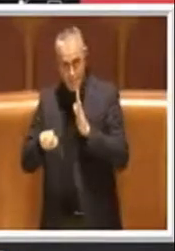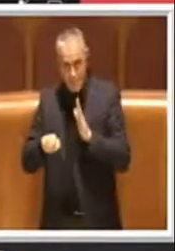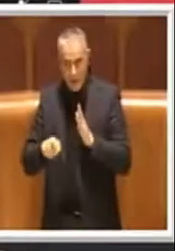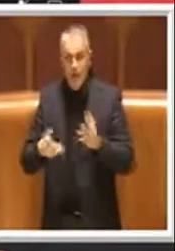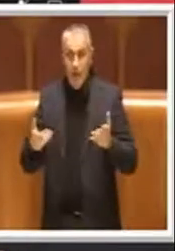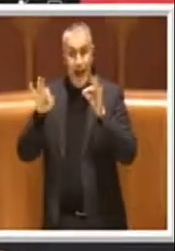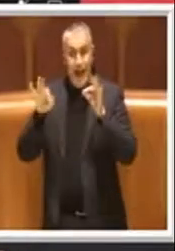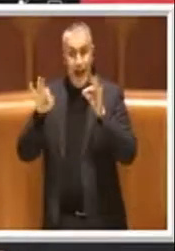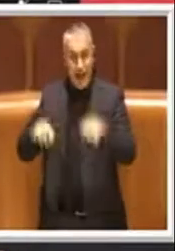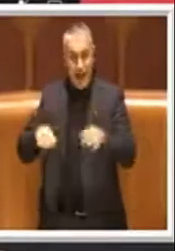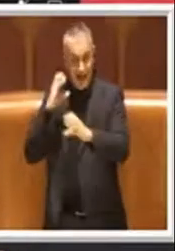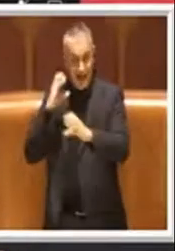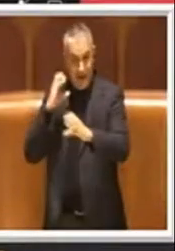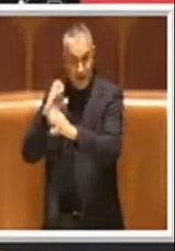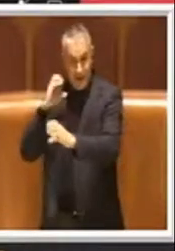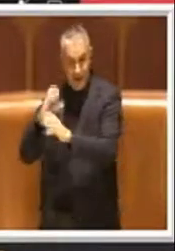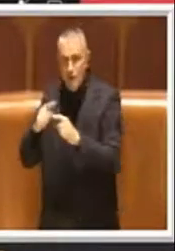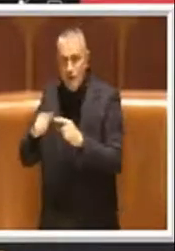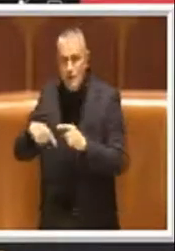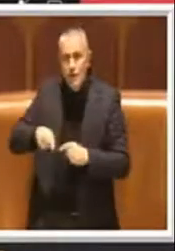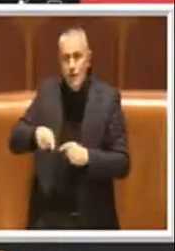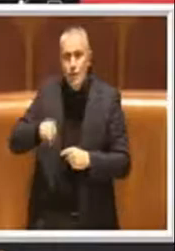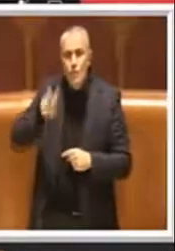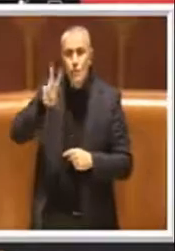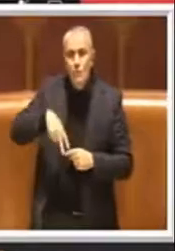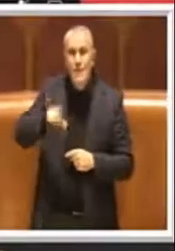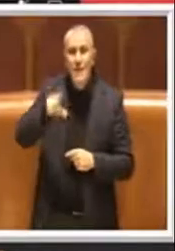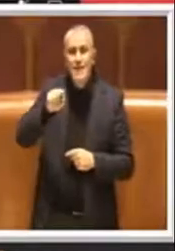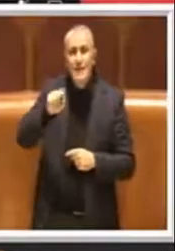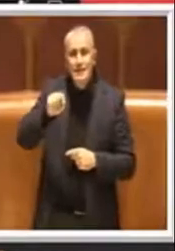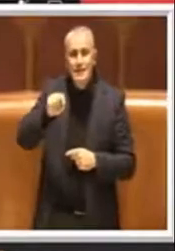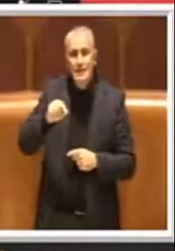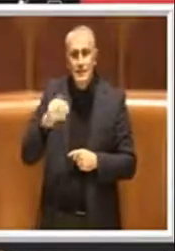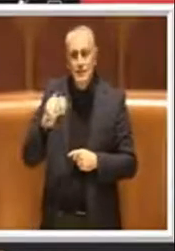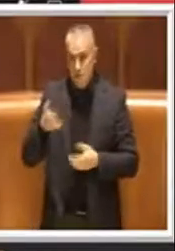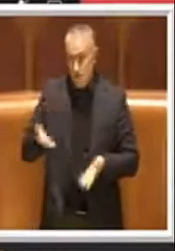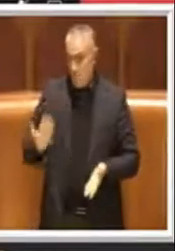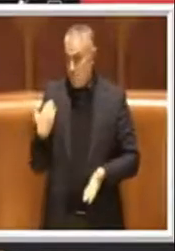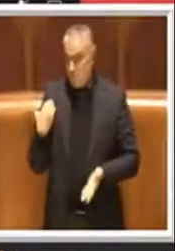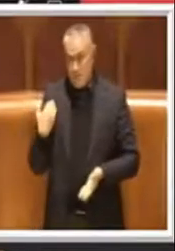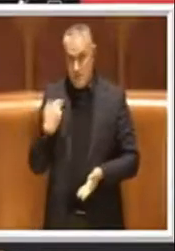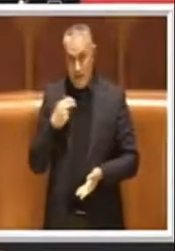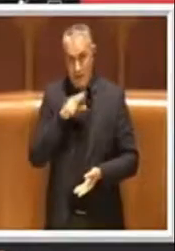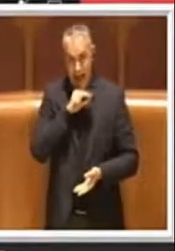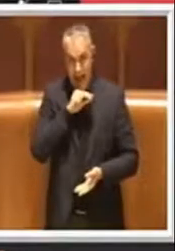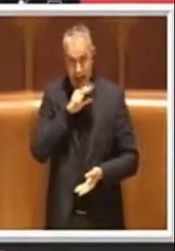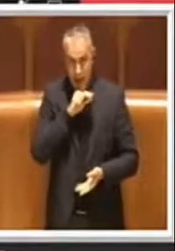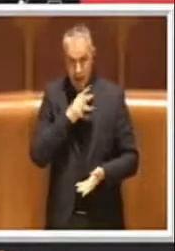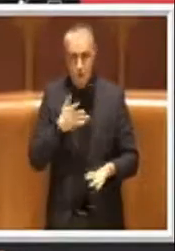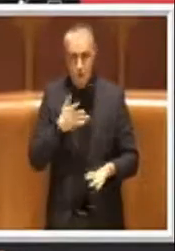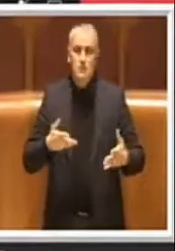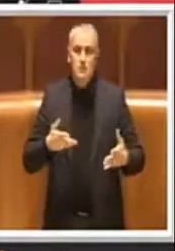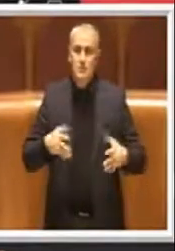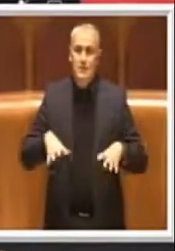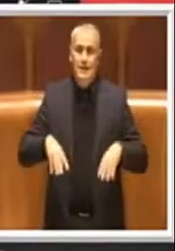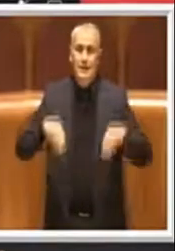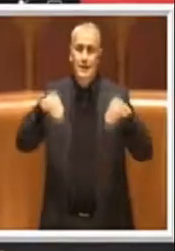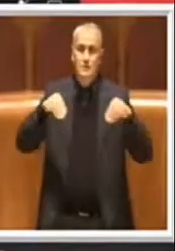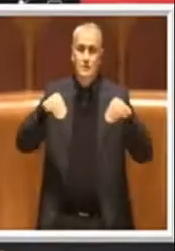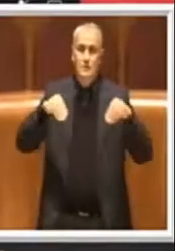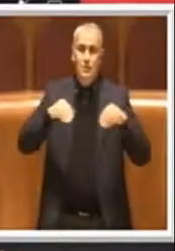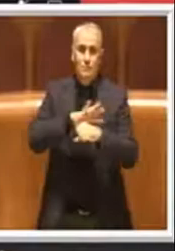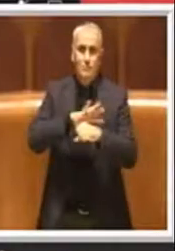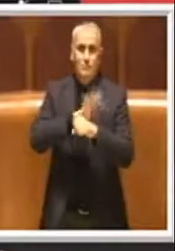che a marzo 2020 è purtroppo iniziata la pandemia con il blocco,